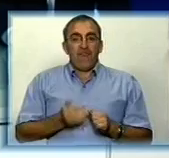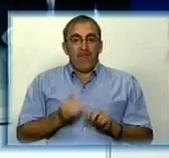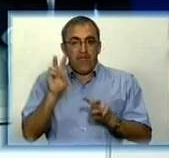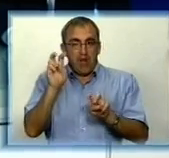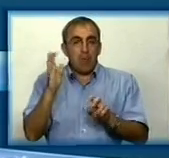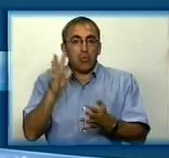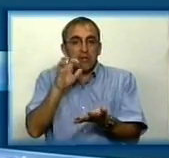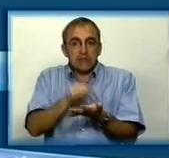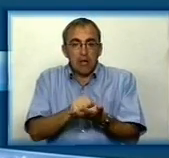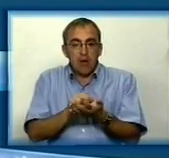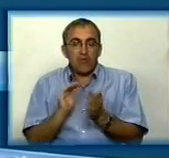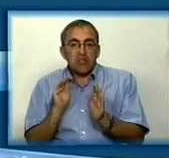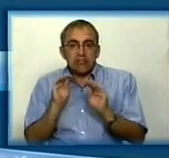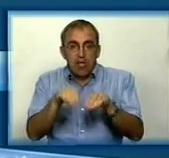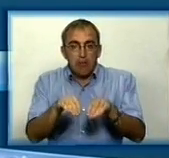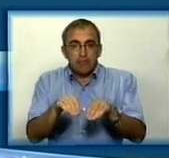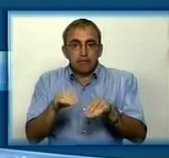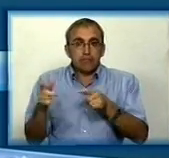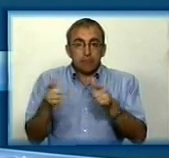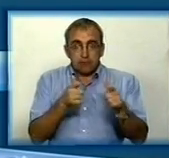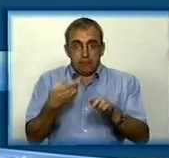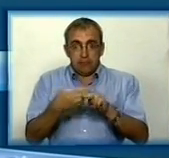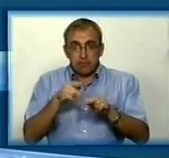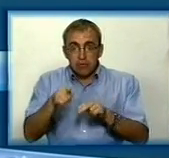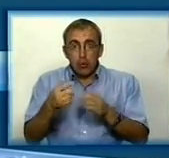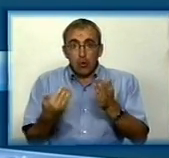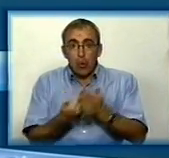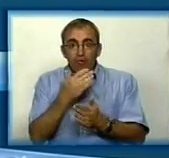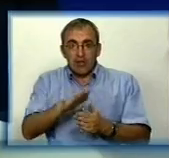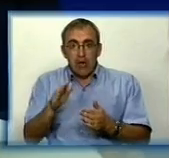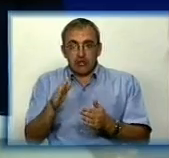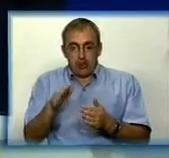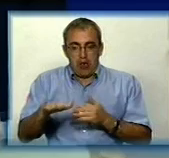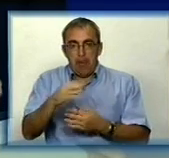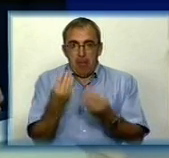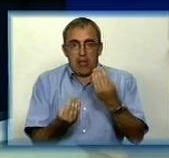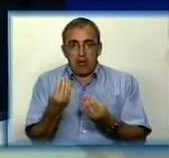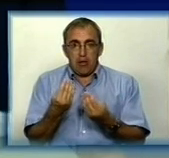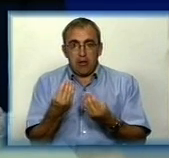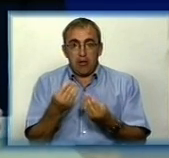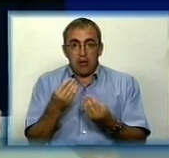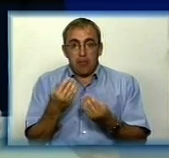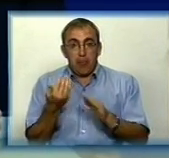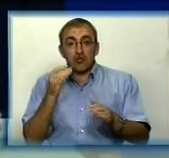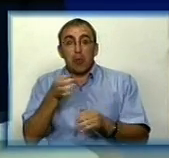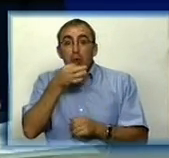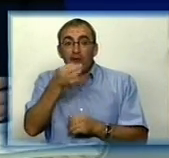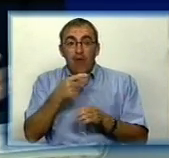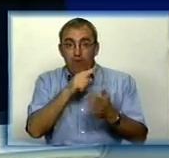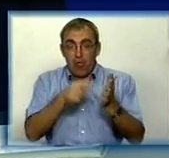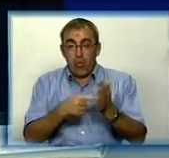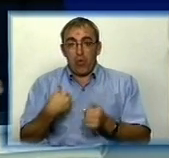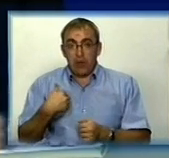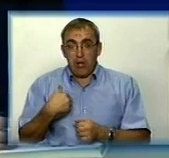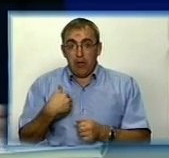займатися встановленням і виготовленням цих нових дитячих майданчиків? Ну, прежде чем ответить на всі ці питання, я хотів